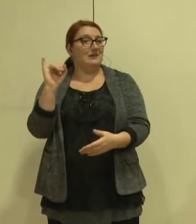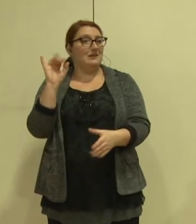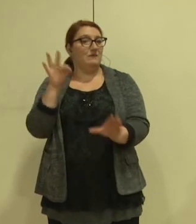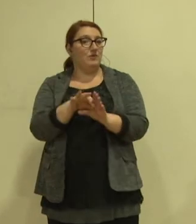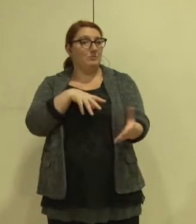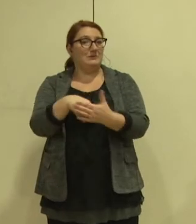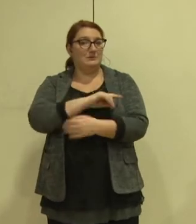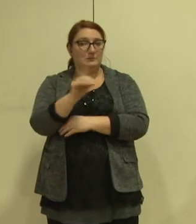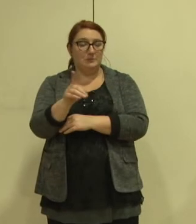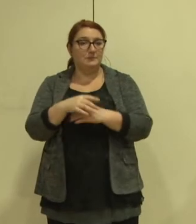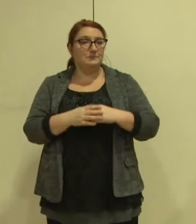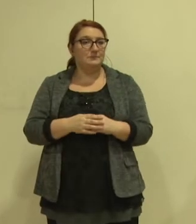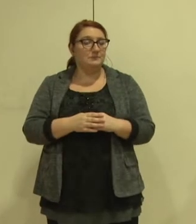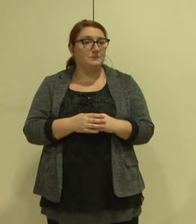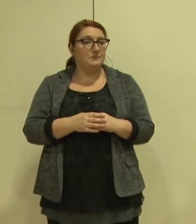vote ?